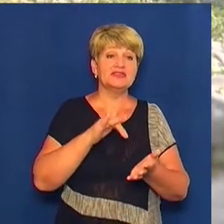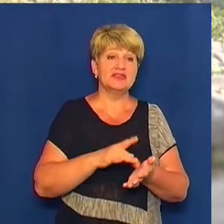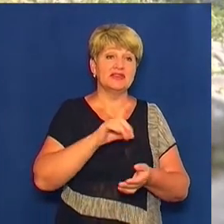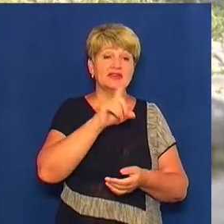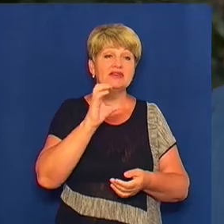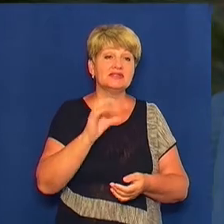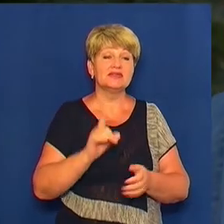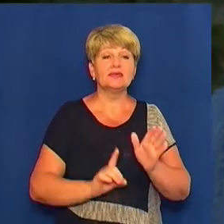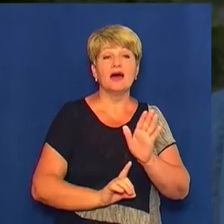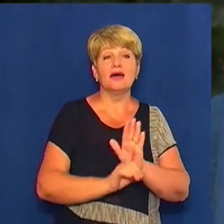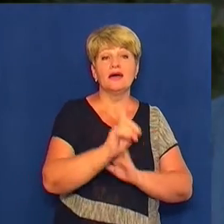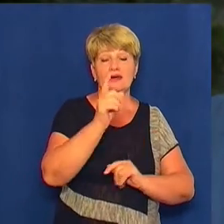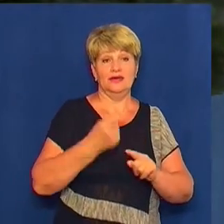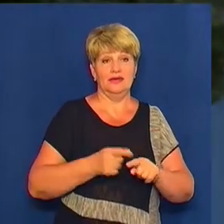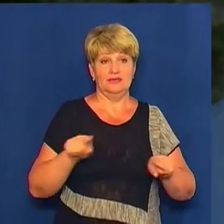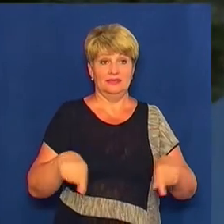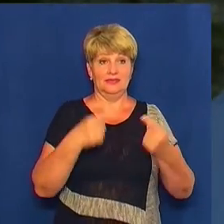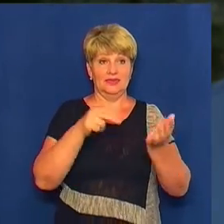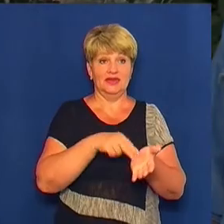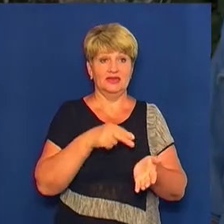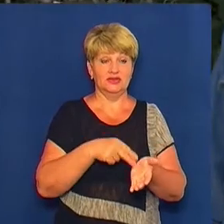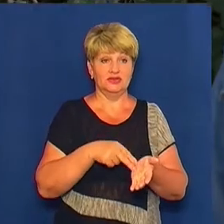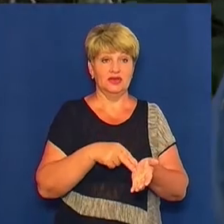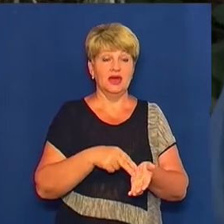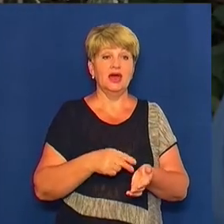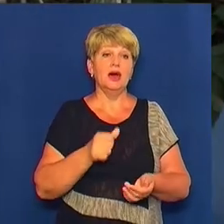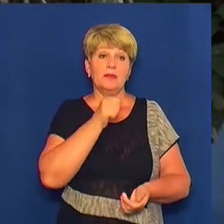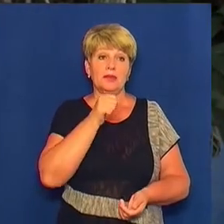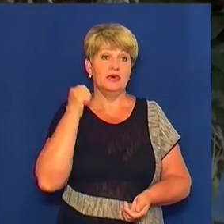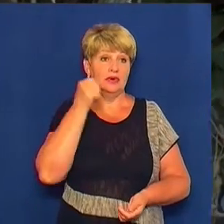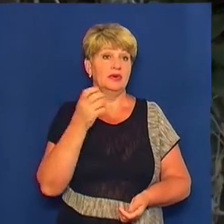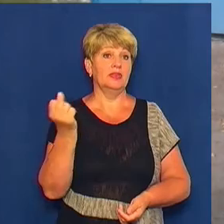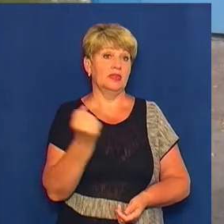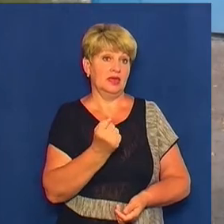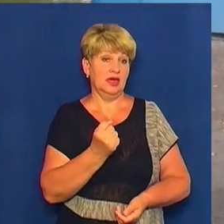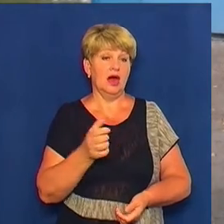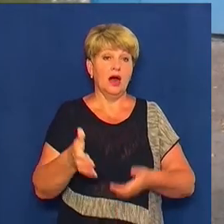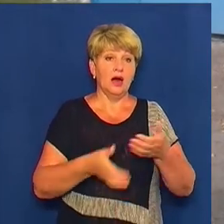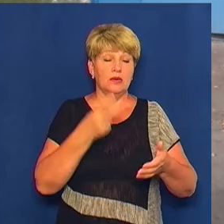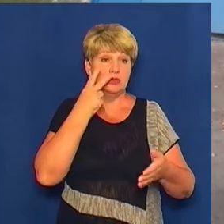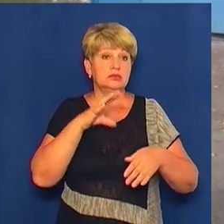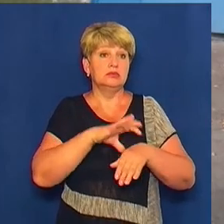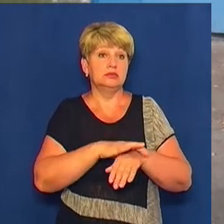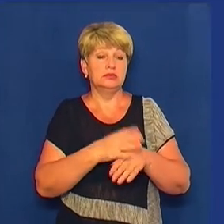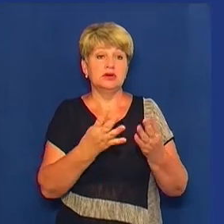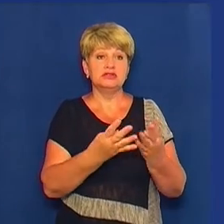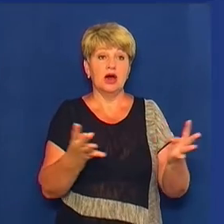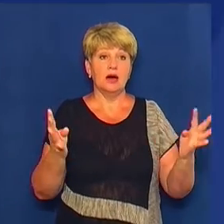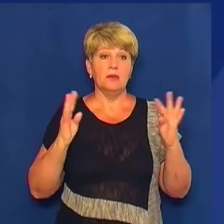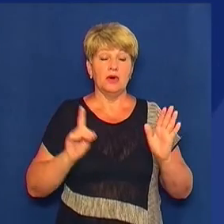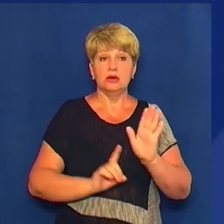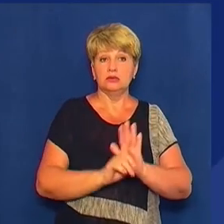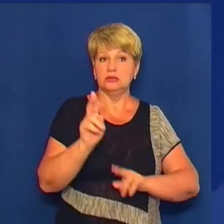директор інституту середньої Наддніпрянщини Михайло Сиболаб. Минулого тижня, каже археологи, помітили, що за парканом цього будинку